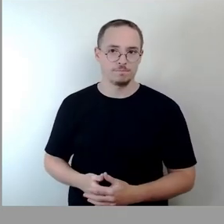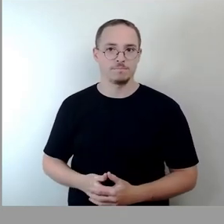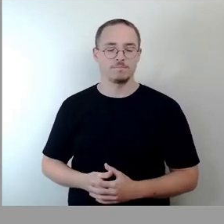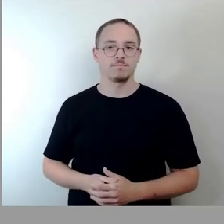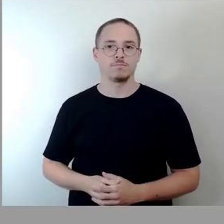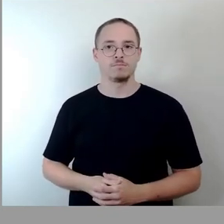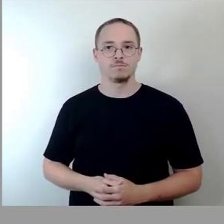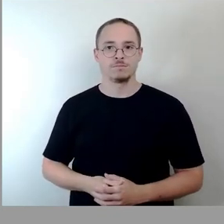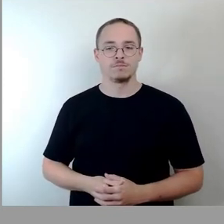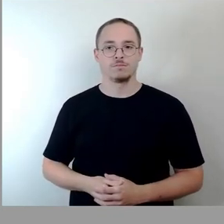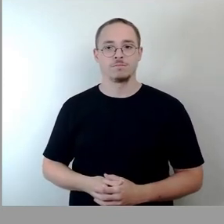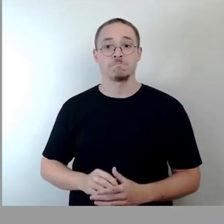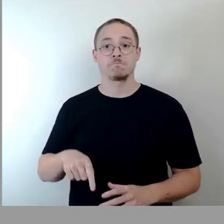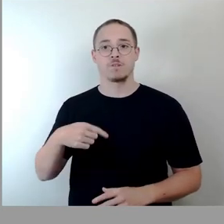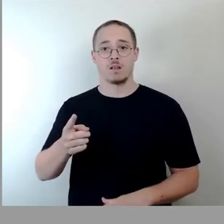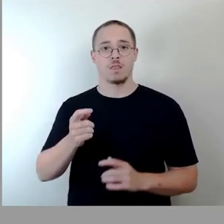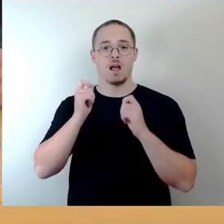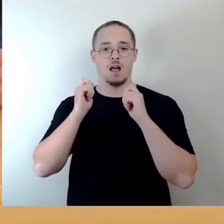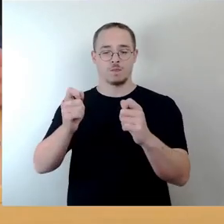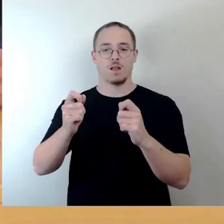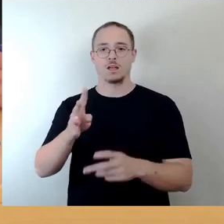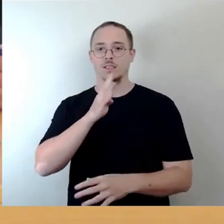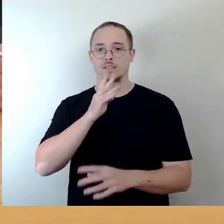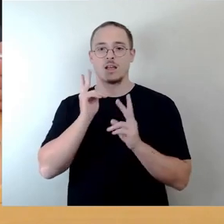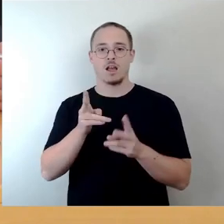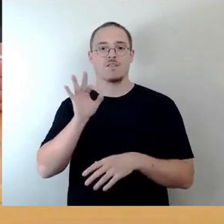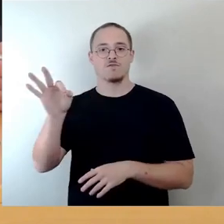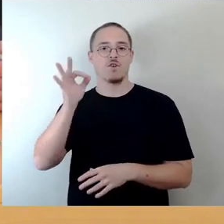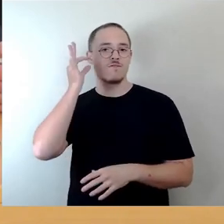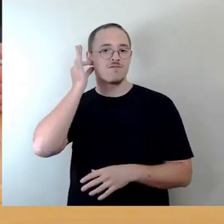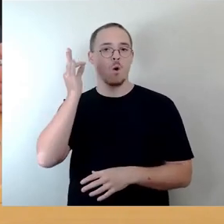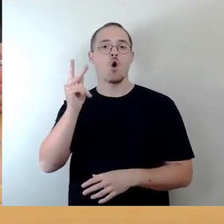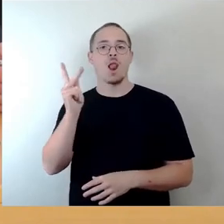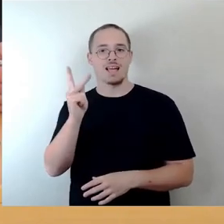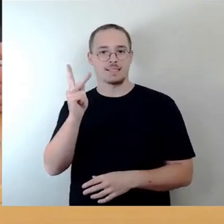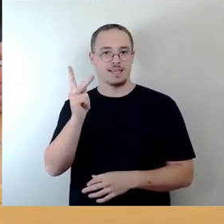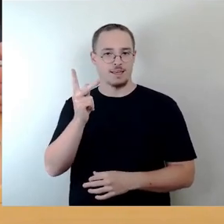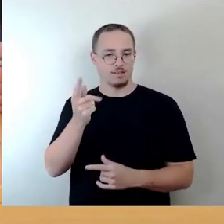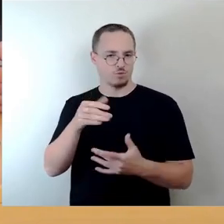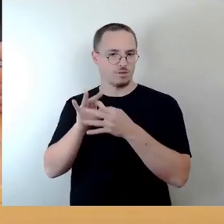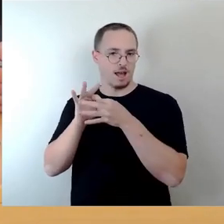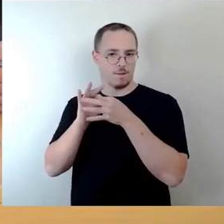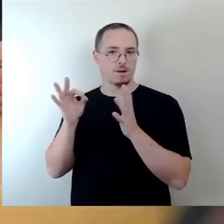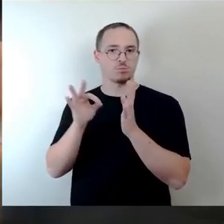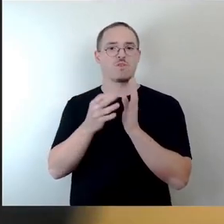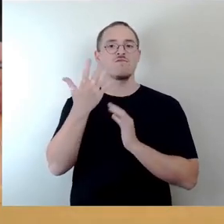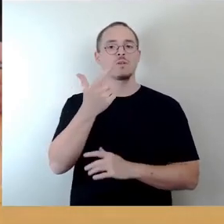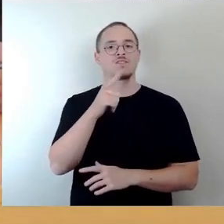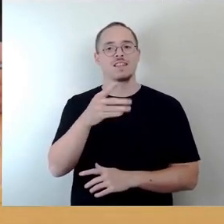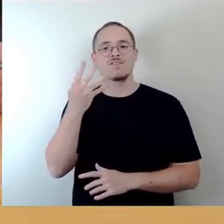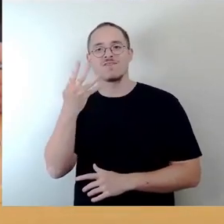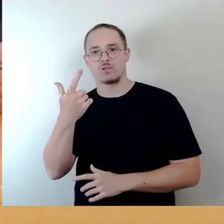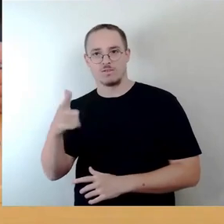Antrag, Rederecht Frau Holansky beim Top 25, 24. Ich tue erst einmal